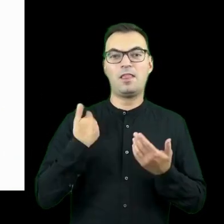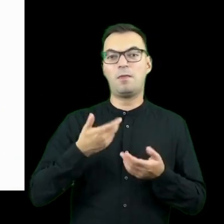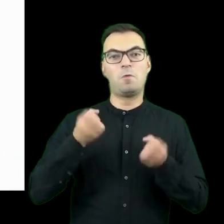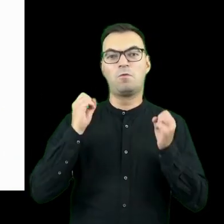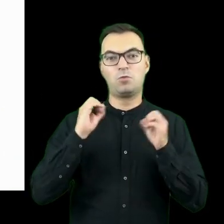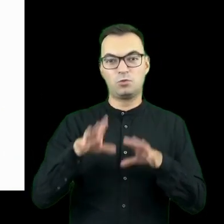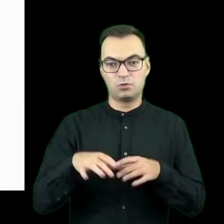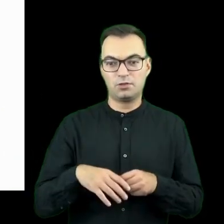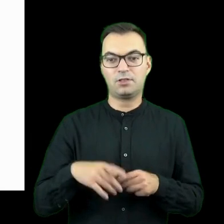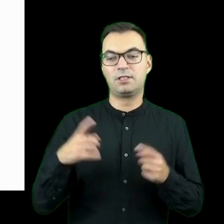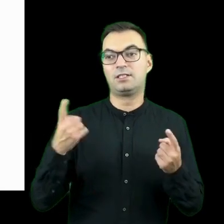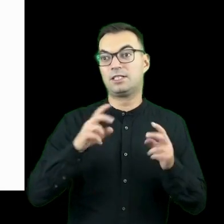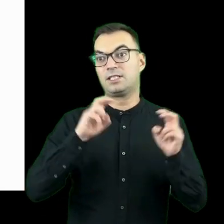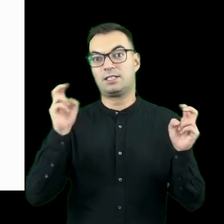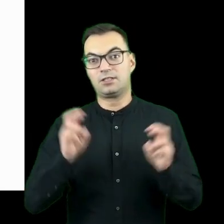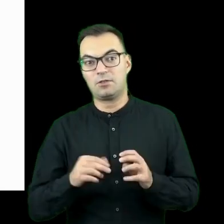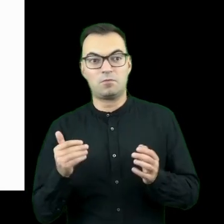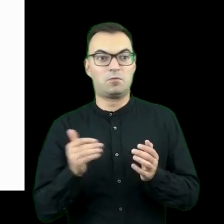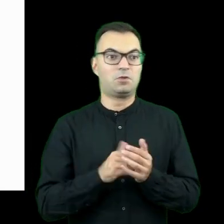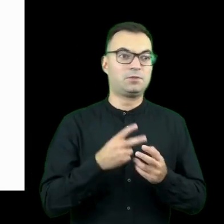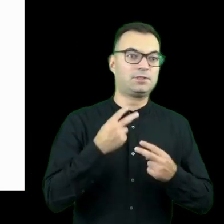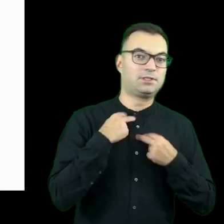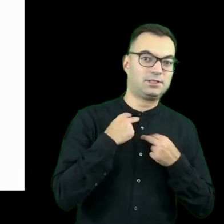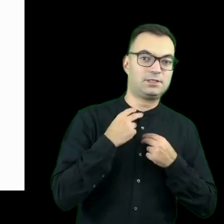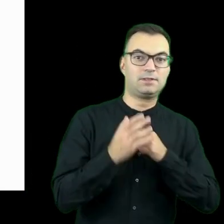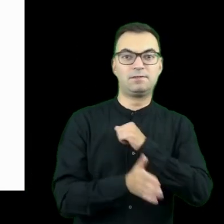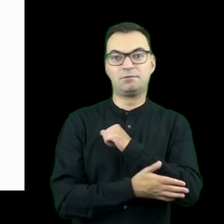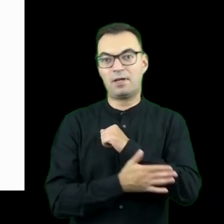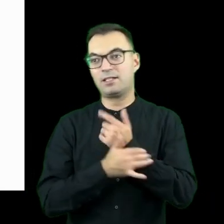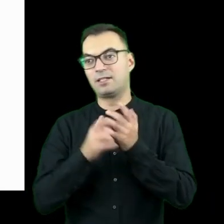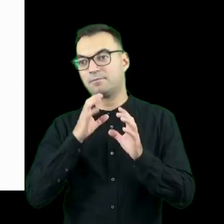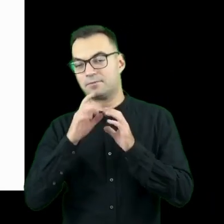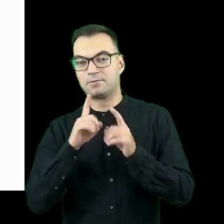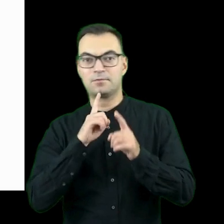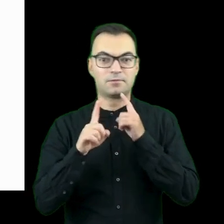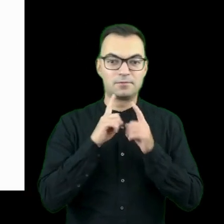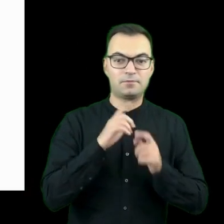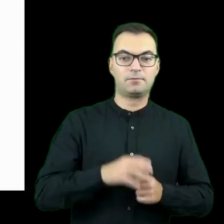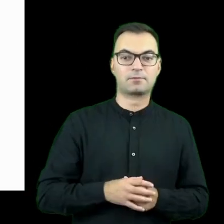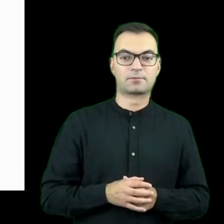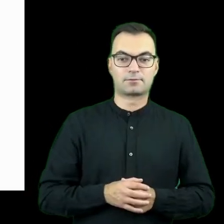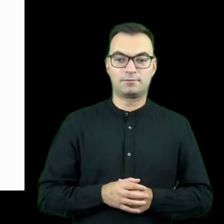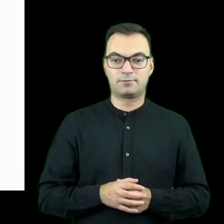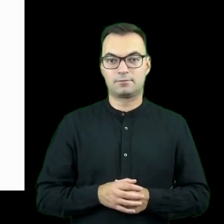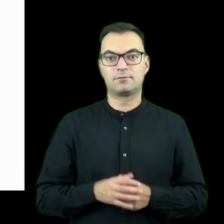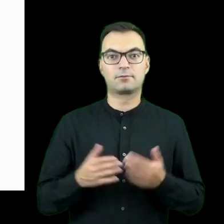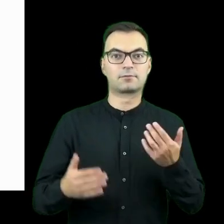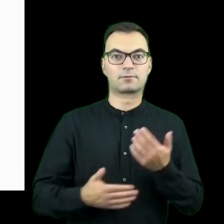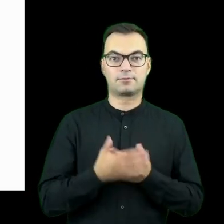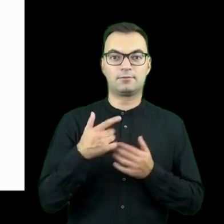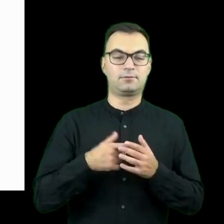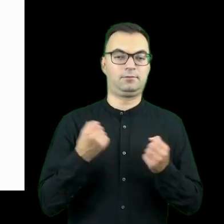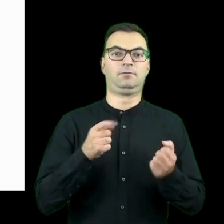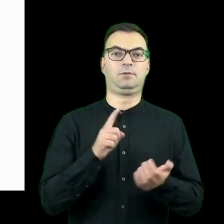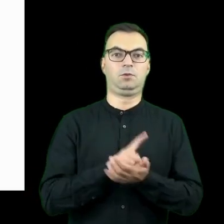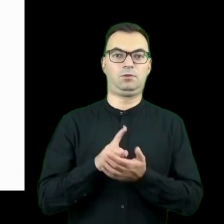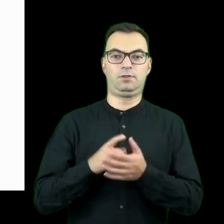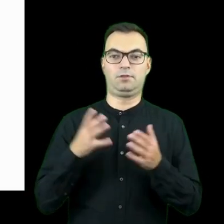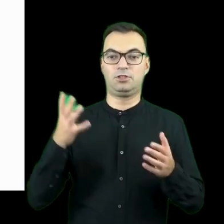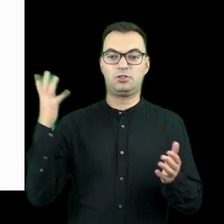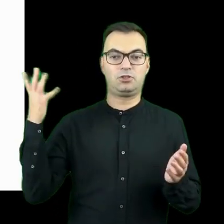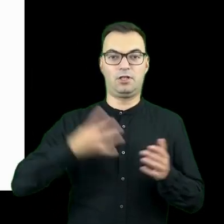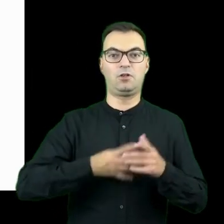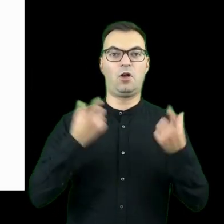wpuszczone do kraju, były w sytuacji kryzysowej, potrzebowały wsparcia w dogadaniu się no i okazała się bardzo dużym sukcesem.